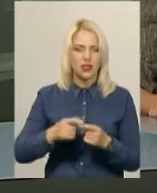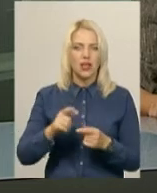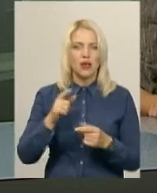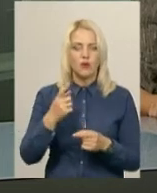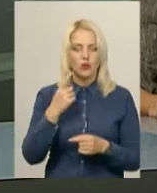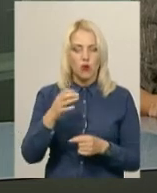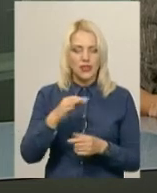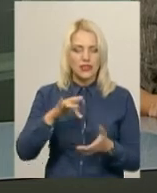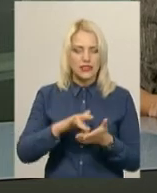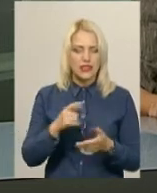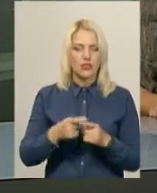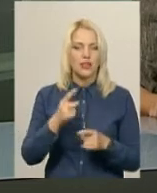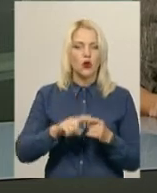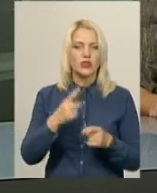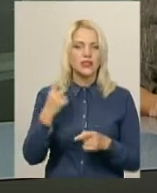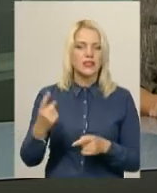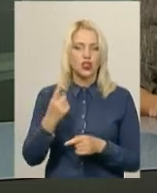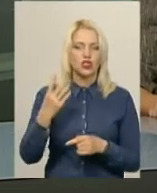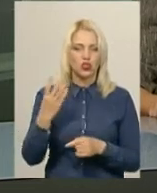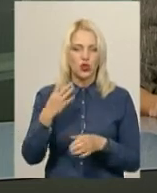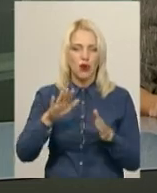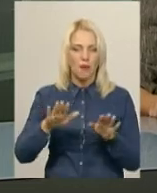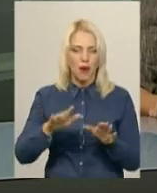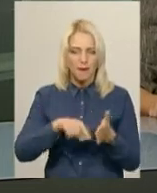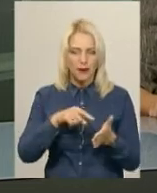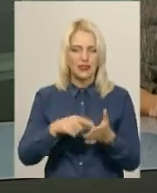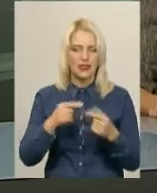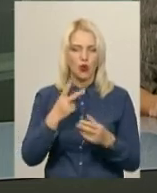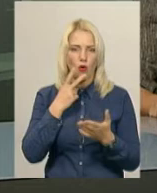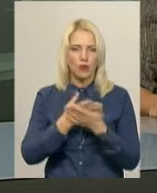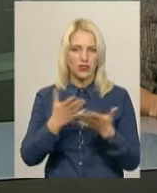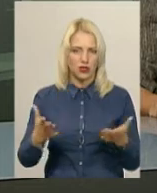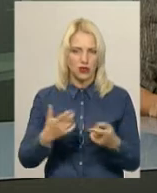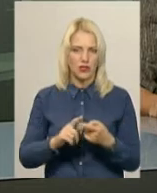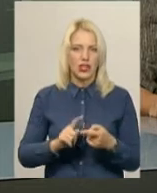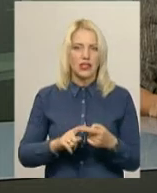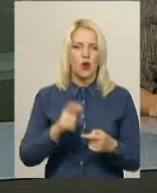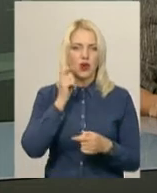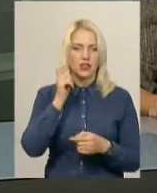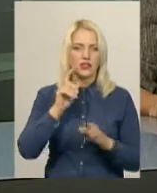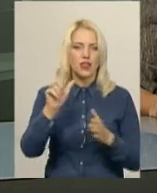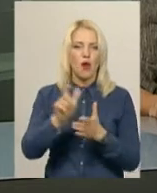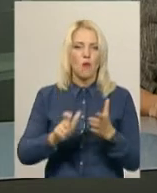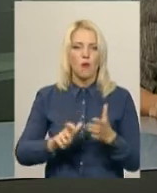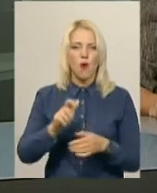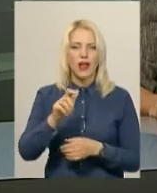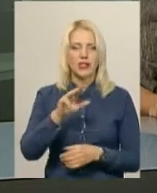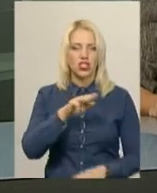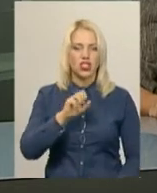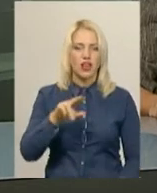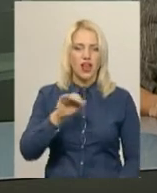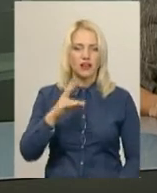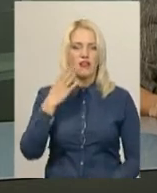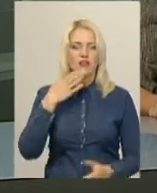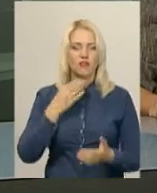України, де його презентували. Розділови – це перфоменс режисерки Ольги Михайлюк та українського поета Сергія Жадана. Свої